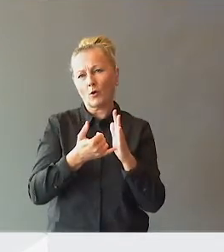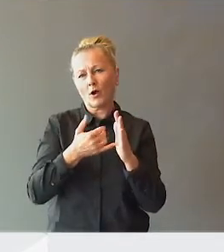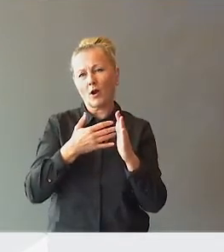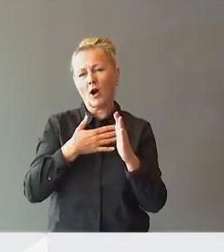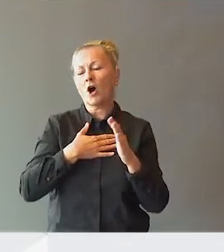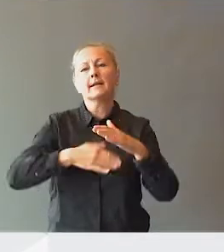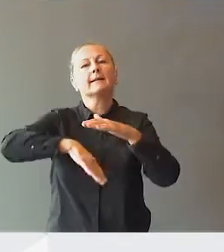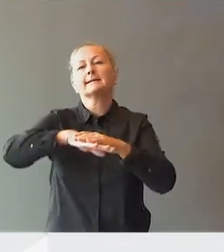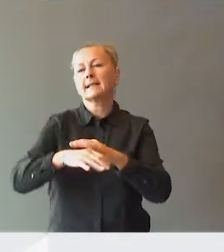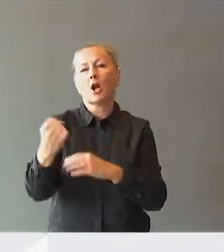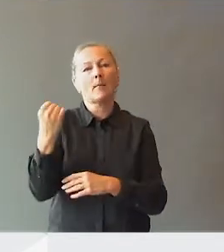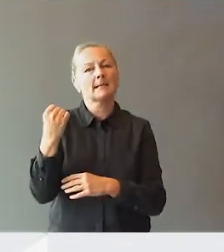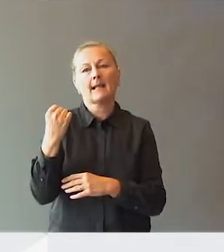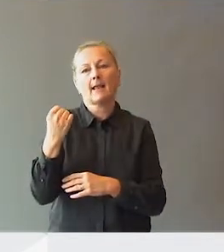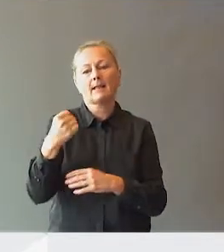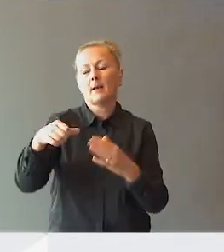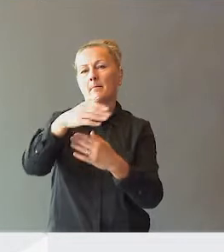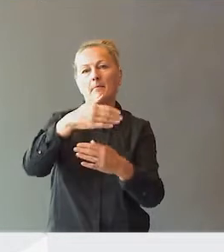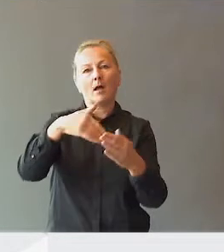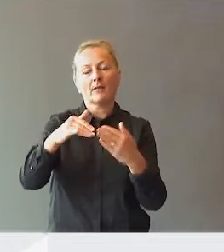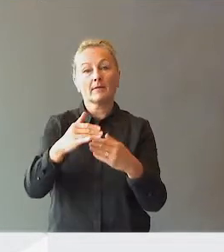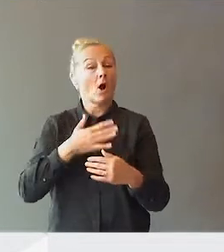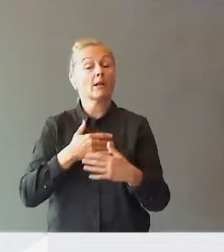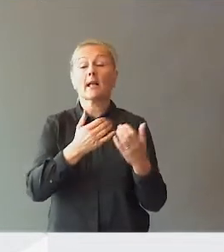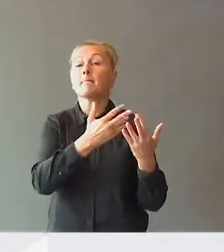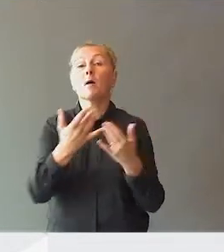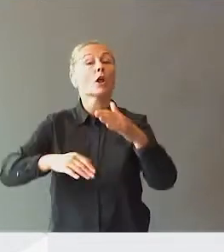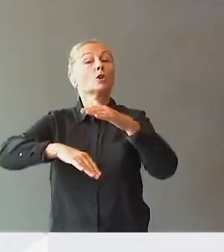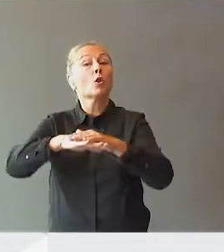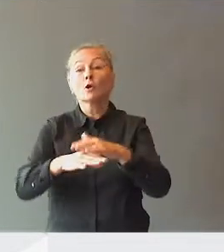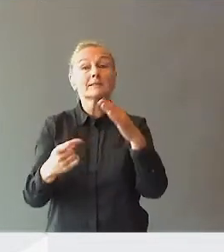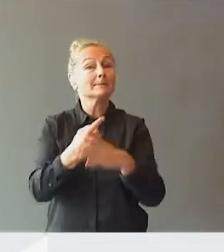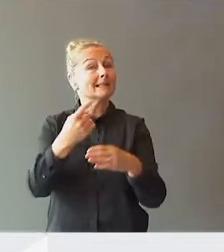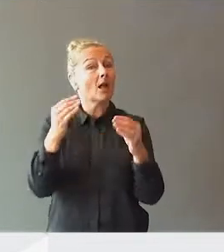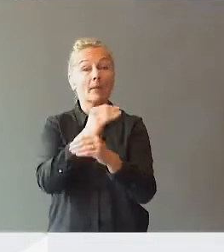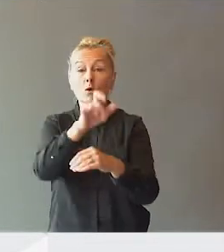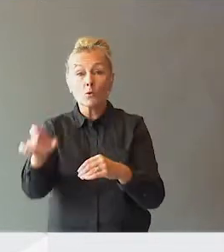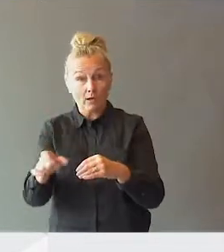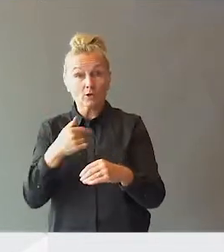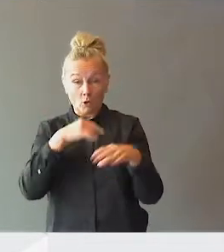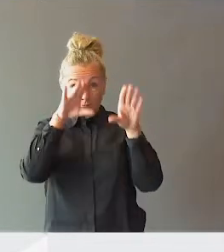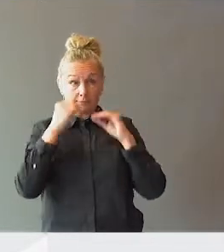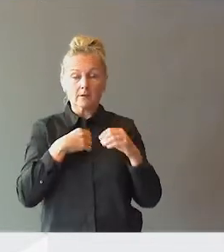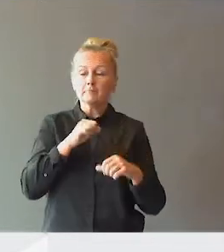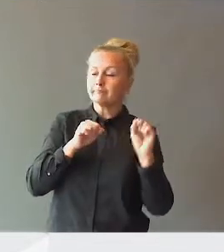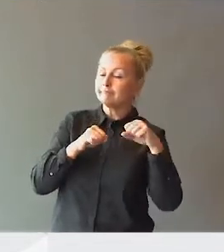tilstekkelig kapasitet, blant spesialpedagoger. Vi har rett og slett ikke mange nok spesialpedagoger, sånn leste jeg deg i hvert fall.